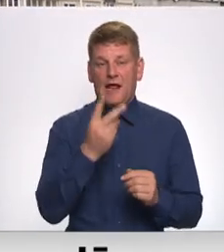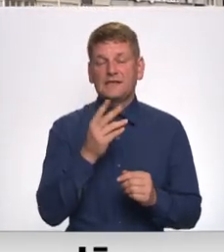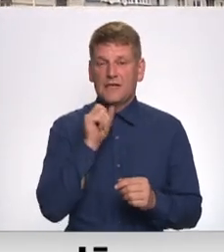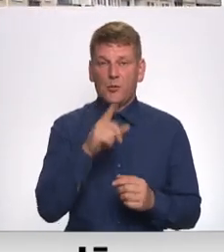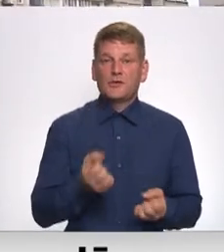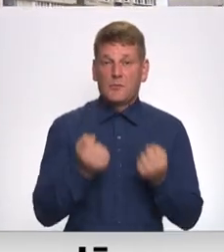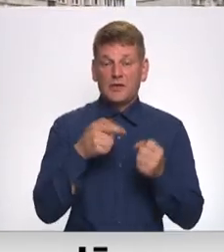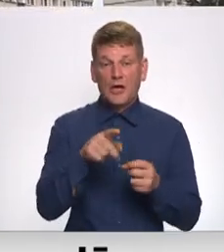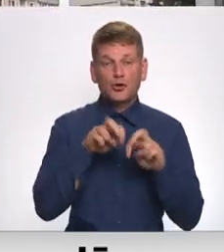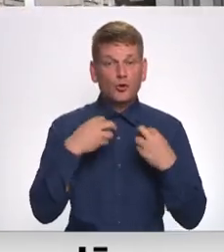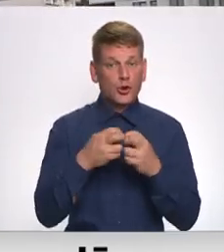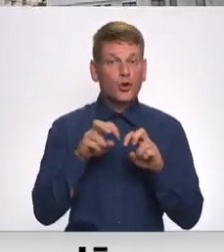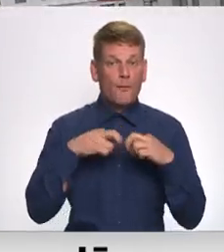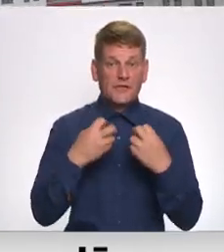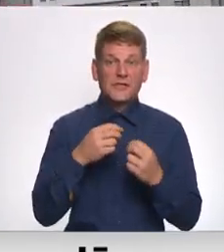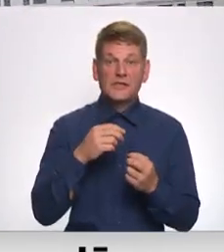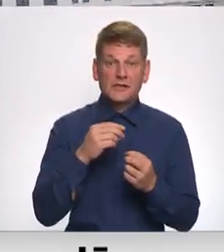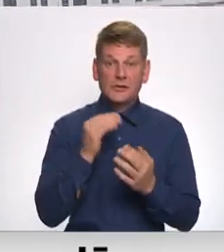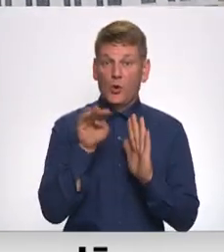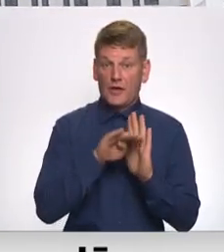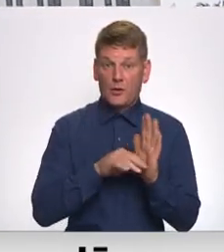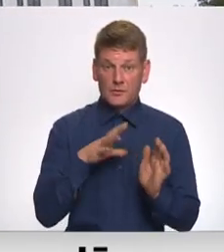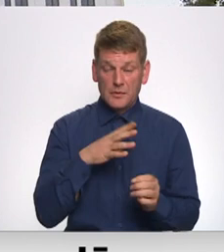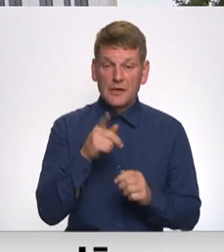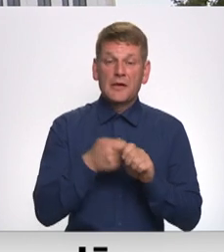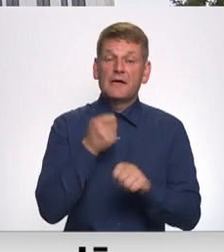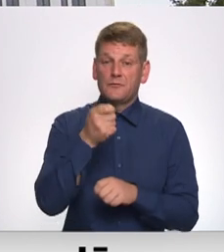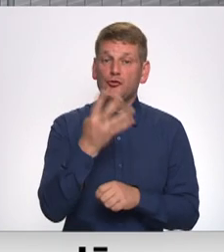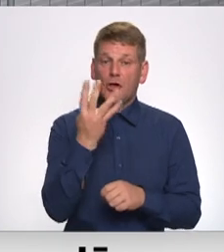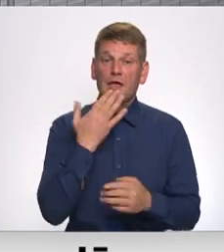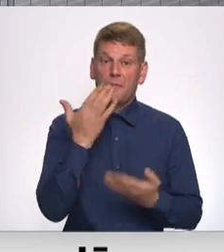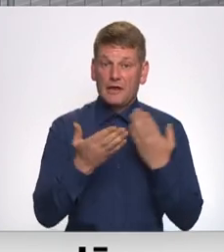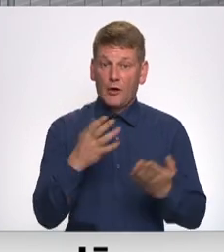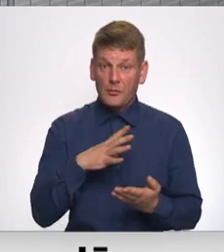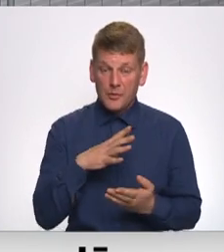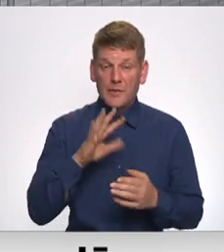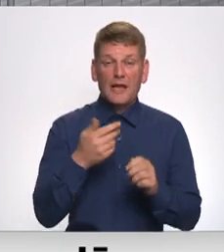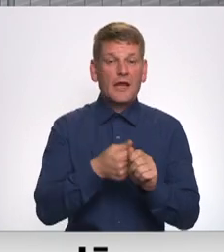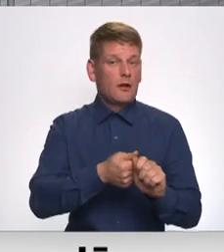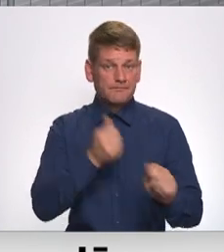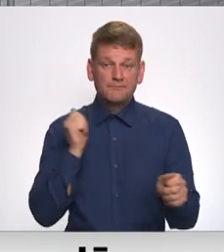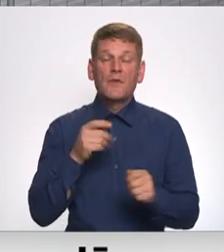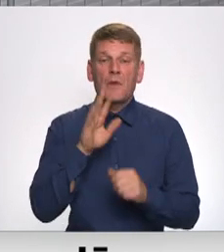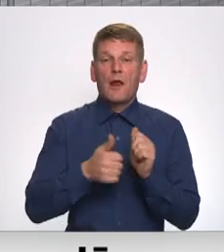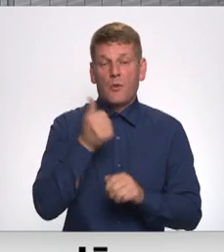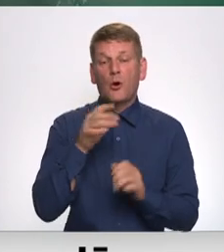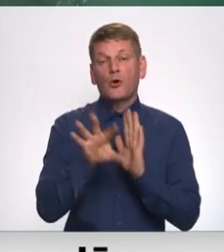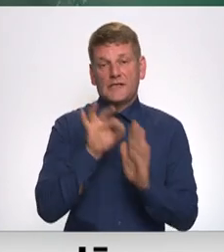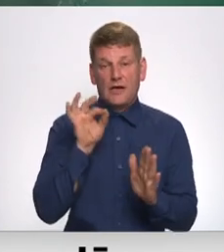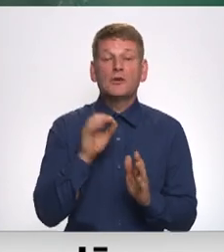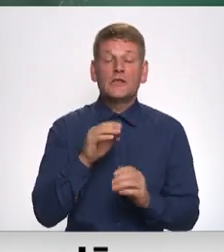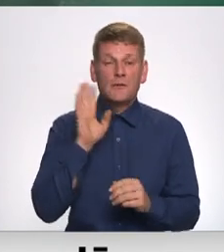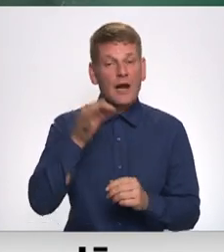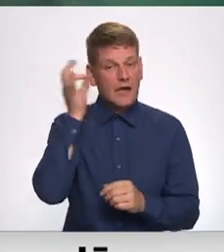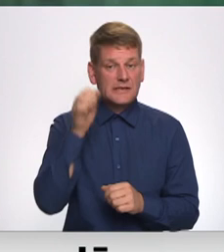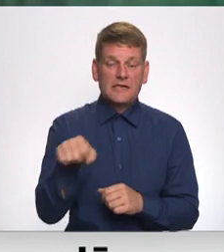žūrīs komisijas uzstādījums. Mētu konkursā tik iesniegti četri pieteikumi, bet ar lielu atrāvienu par labāko tik izraudzīta ideja par